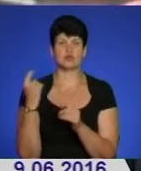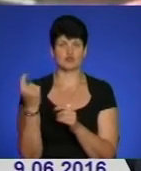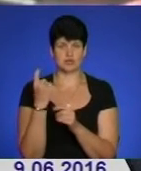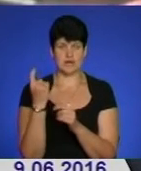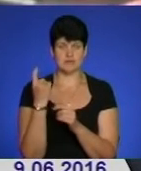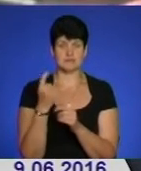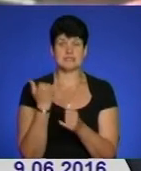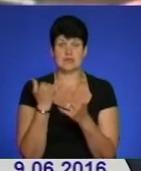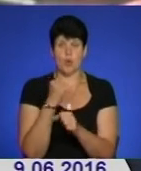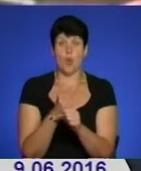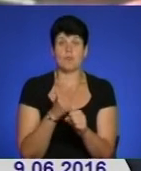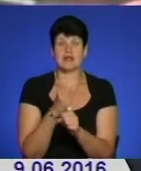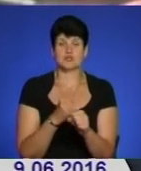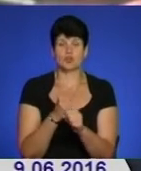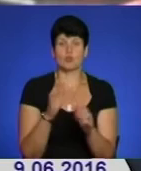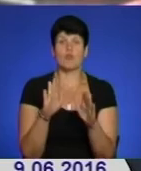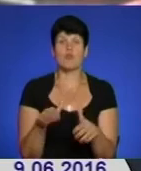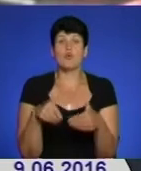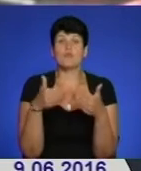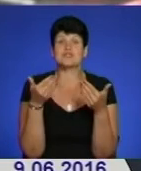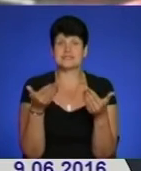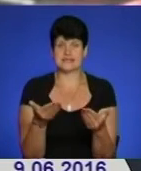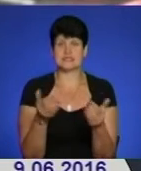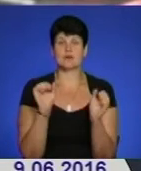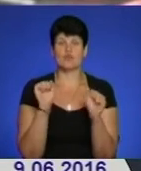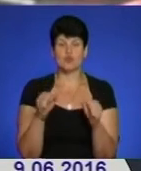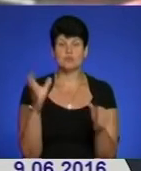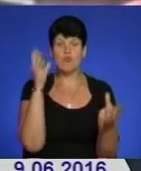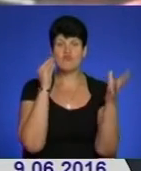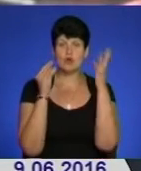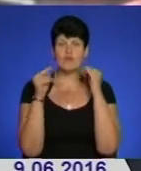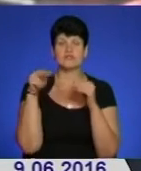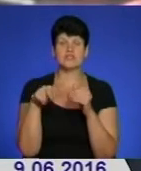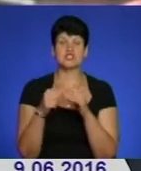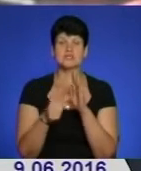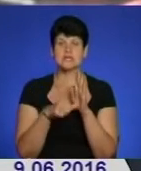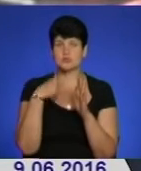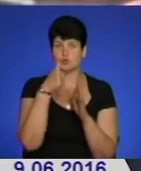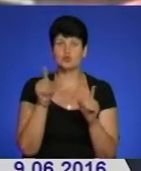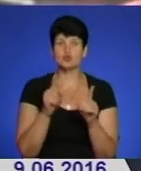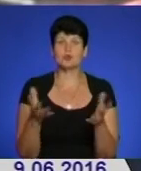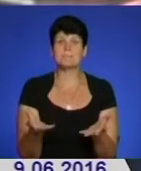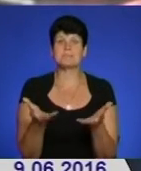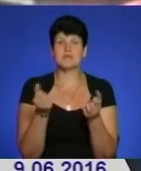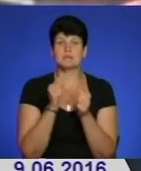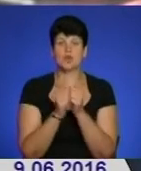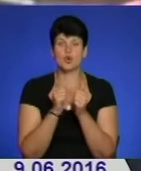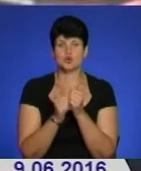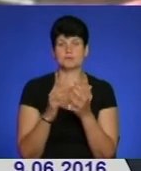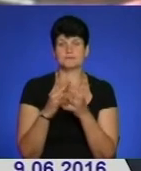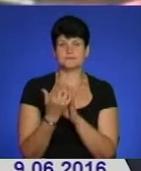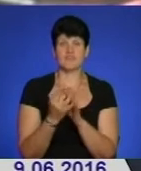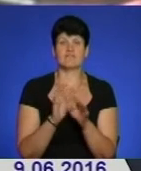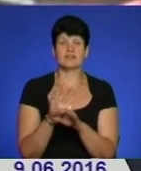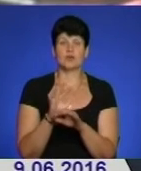опрацьовуємо пропозиції, які можемо врахувати вже в 2016 році щодо підтримки кожного аграрного виробника невеликих